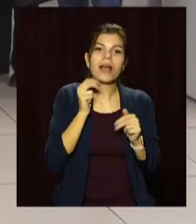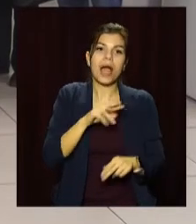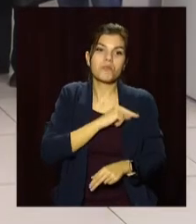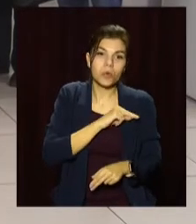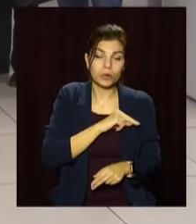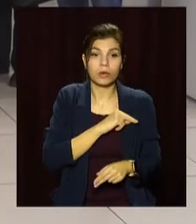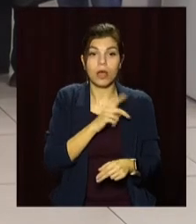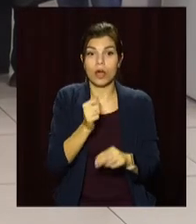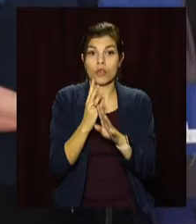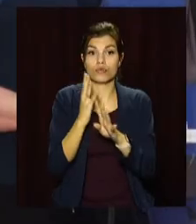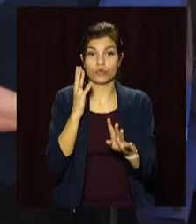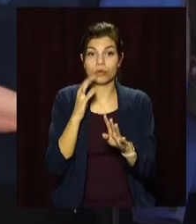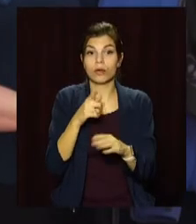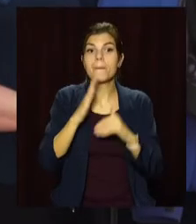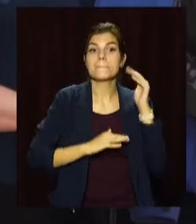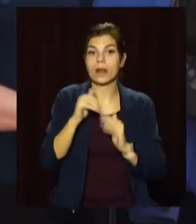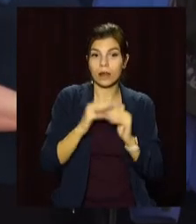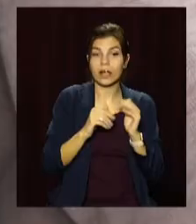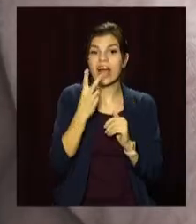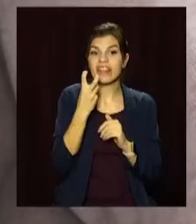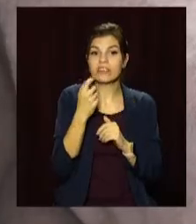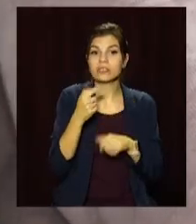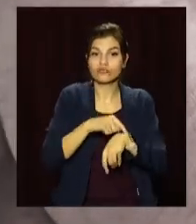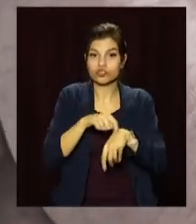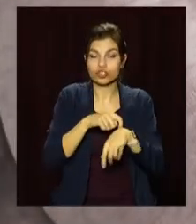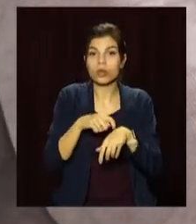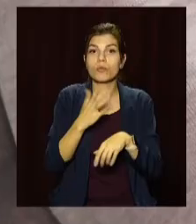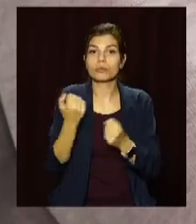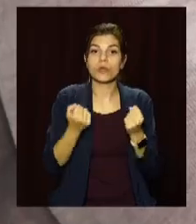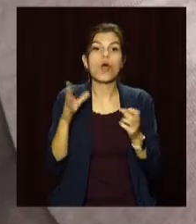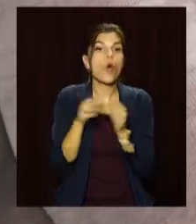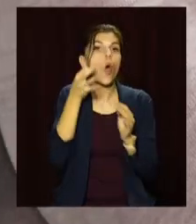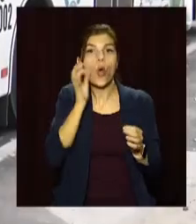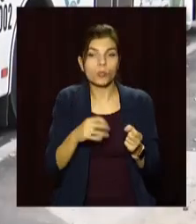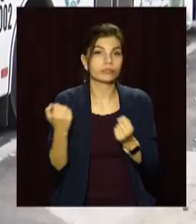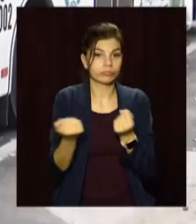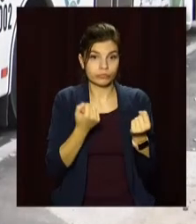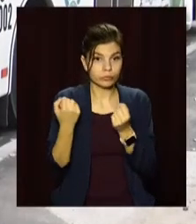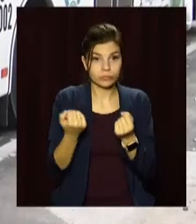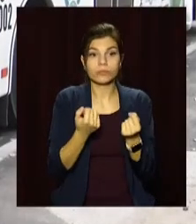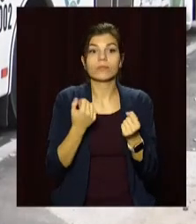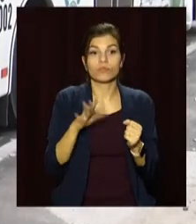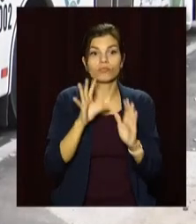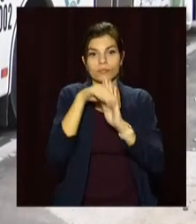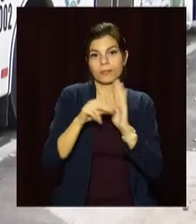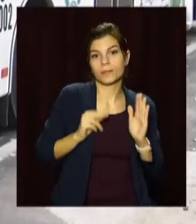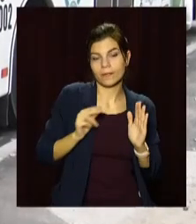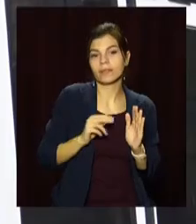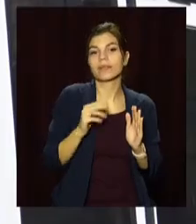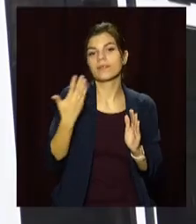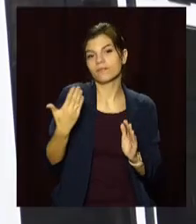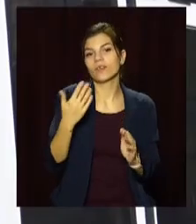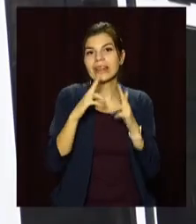На джерзі практичні заняття. 200 годин стажування із досвідченими колегами, після чого їх працевлаштують на комунальному